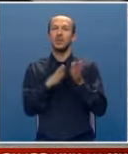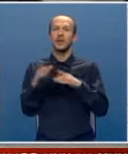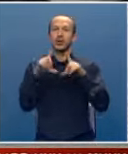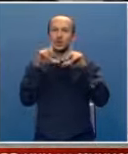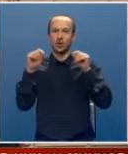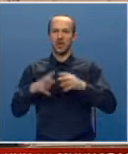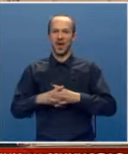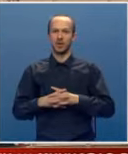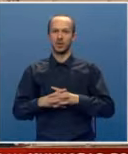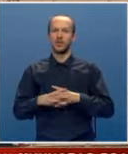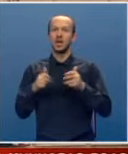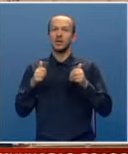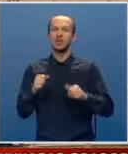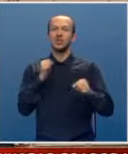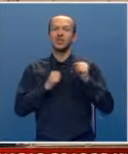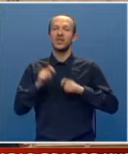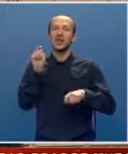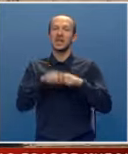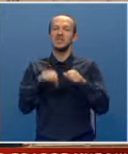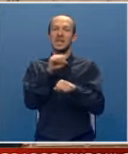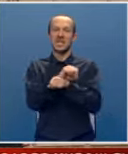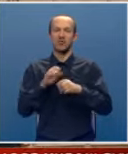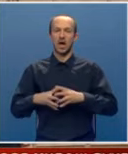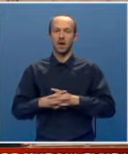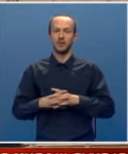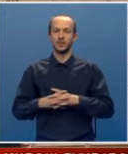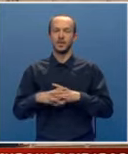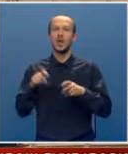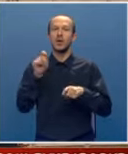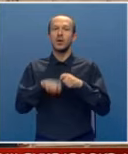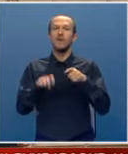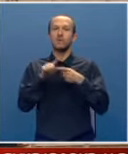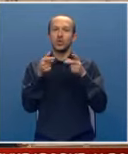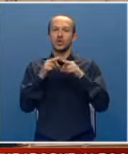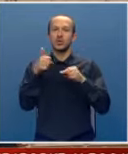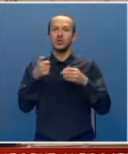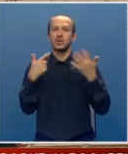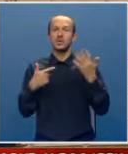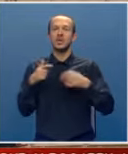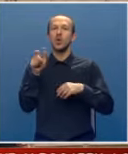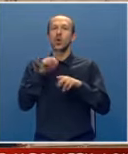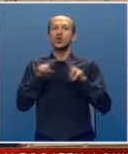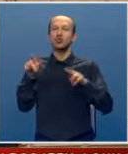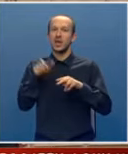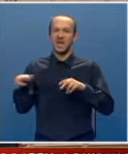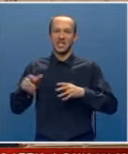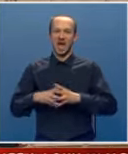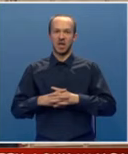ustanove. U trenutno izdržavanju kazdane zatvora u kazdano popravnom zavodu Foče je 180 osuđenih lica,